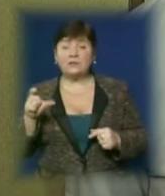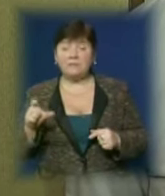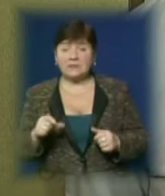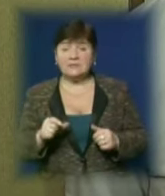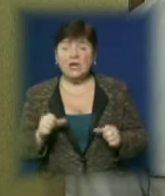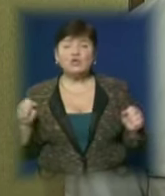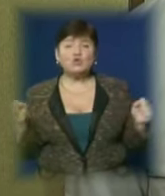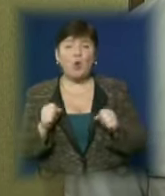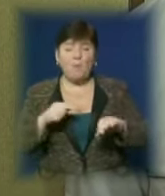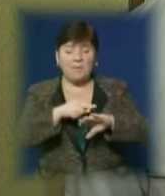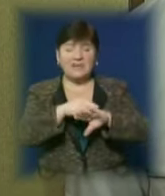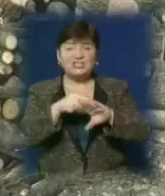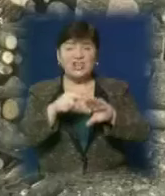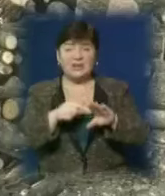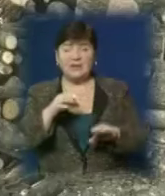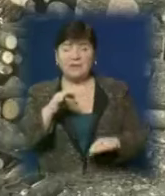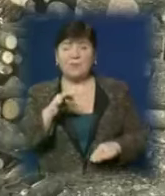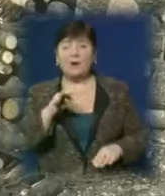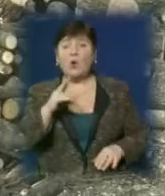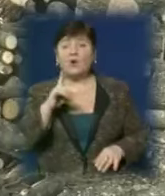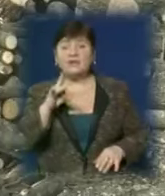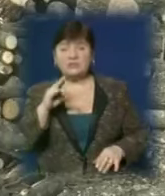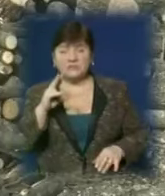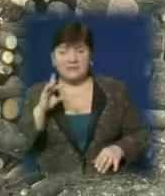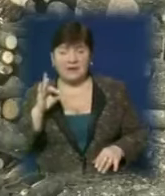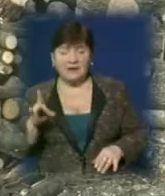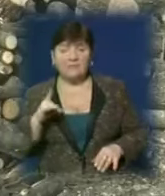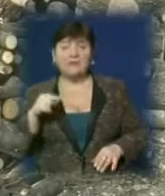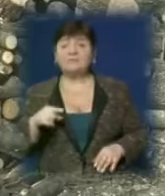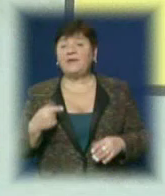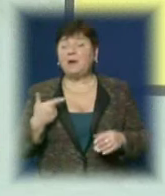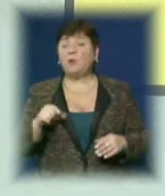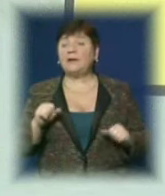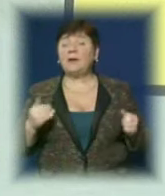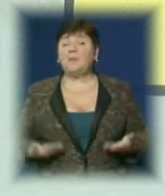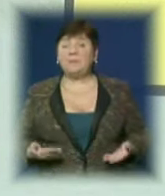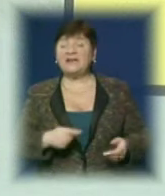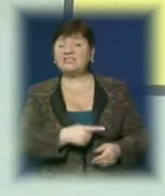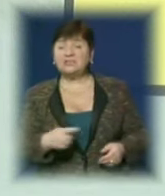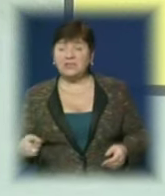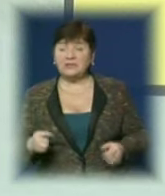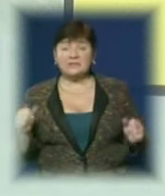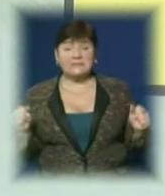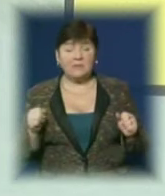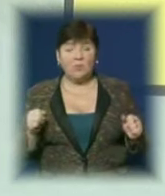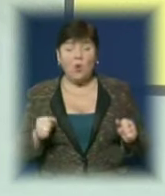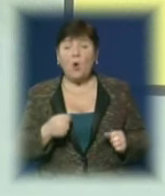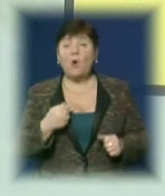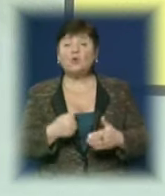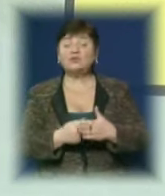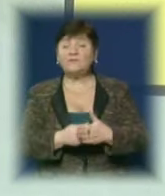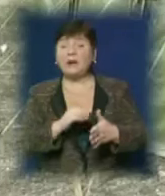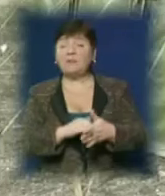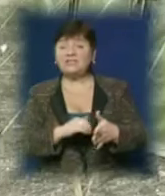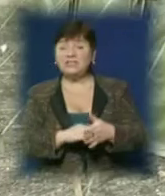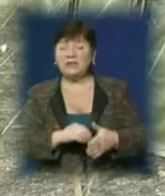обмороженнями нижніх звичайностей. Відсутність в місті закладів, де б могли пережити зиму безхатчинки – основна причина того,